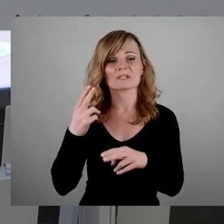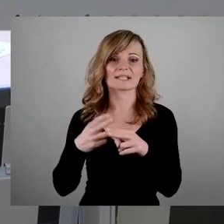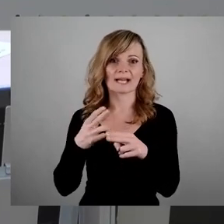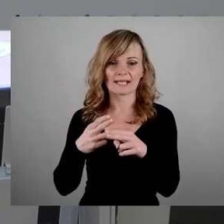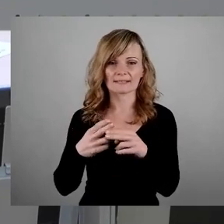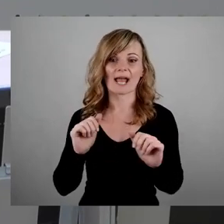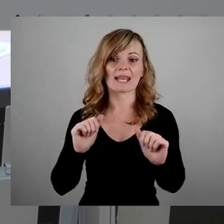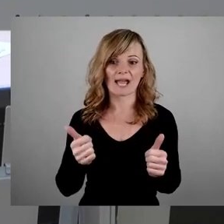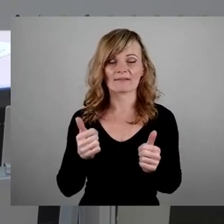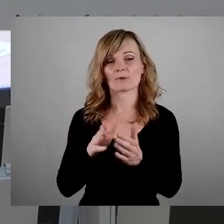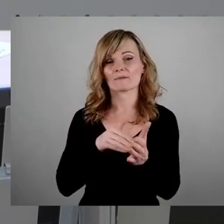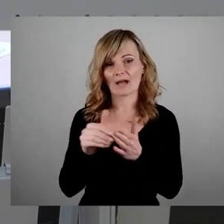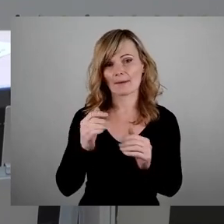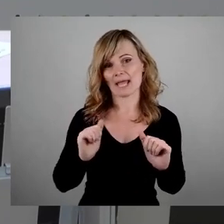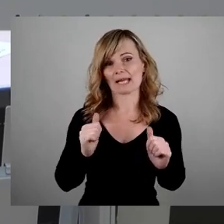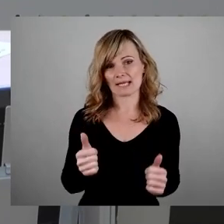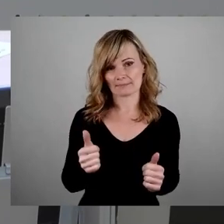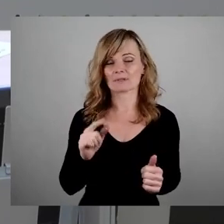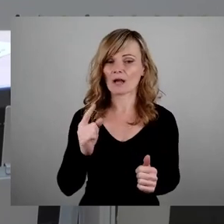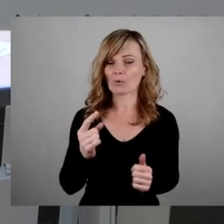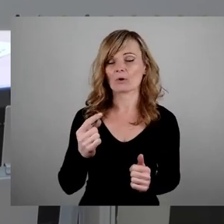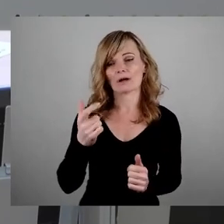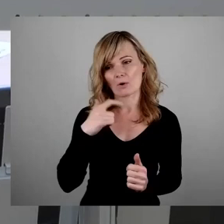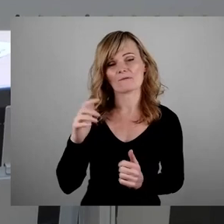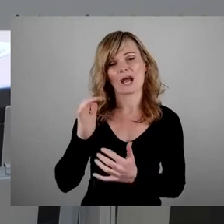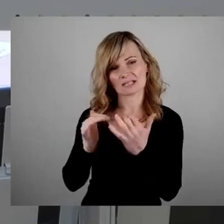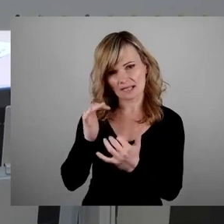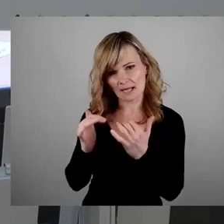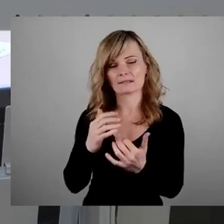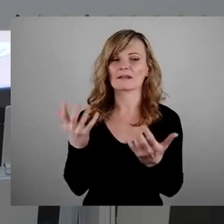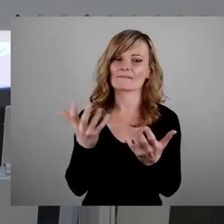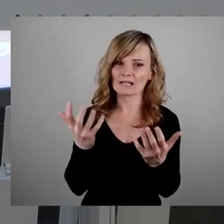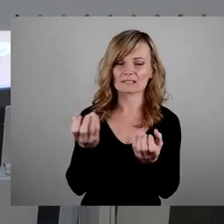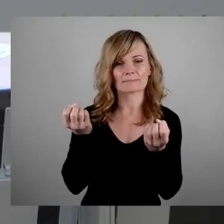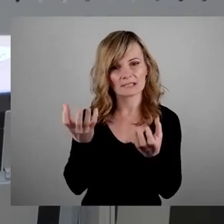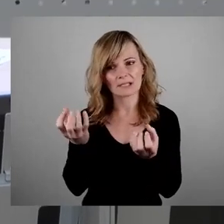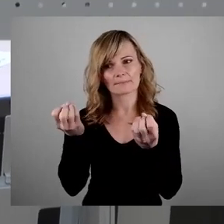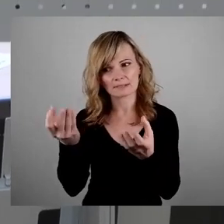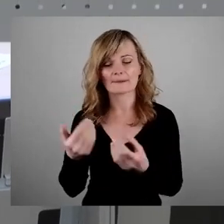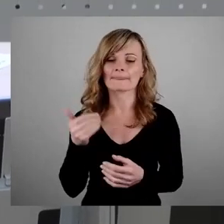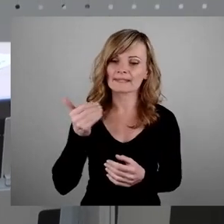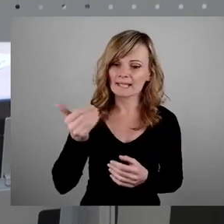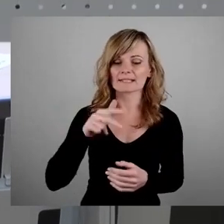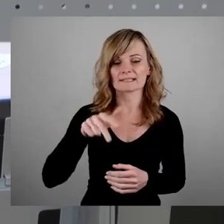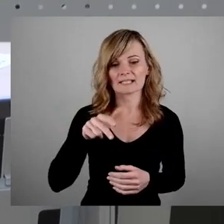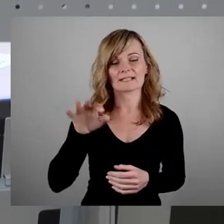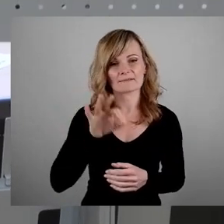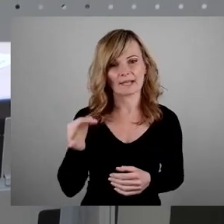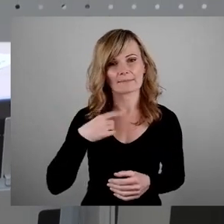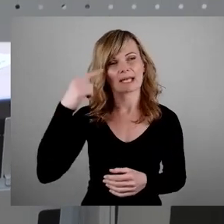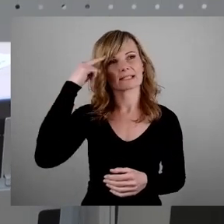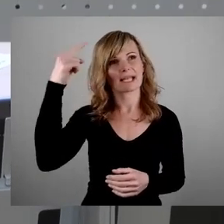und in Farbe erlebt und haben mir auch erzählt, was es ist und was es gewesen ist. Und jeden 13. Februar muss ich daran denken.